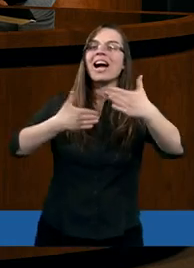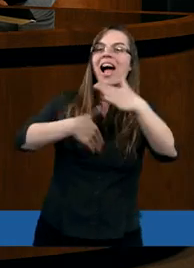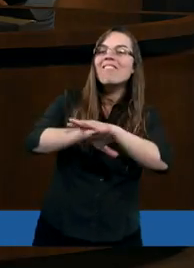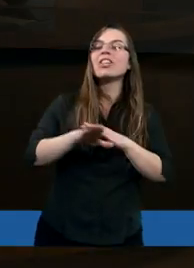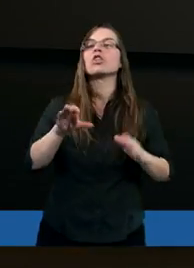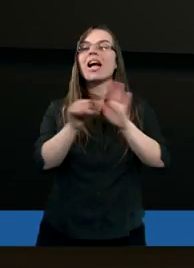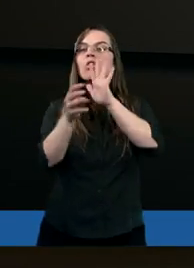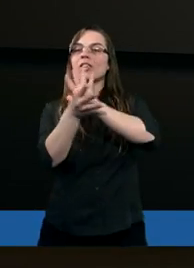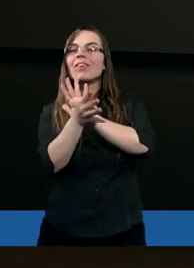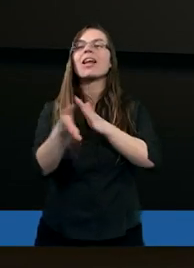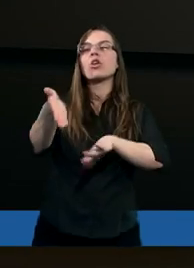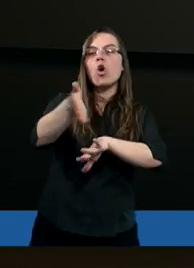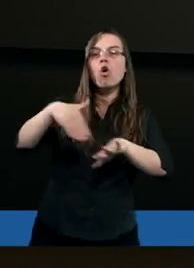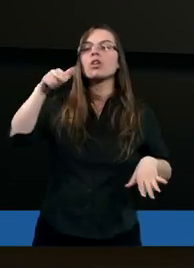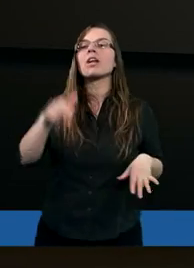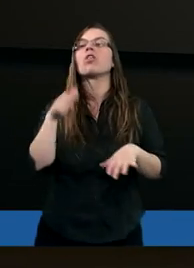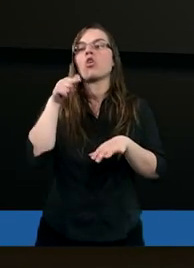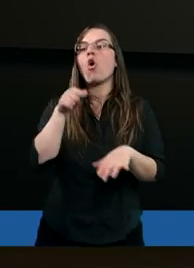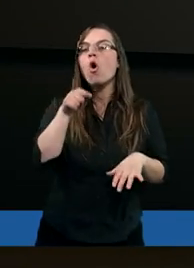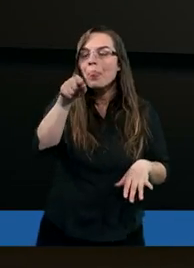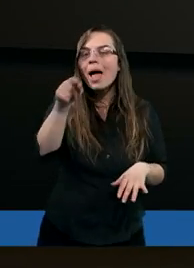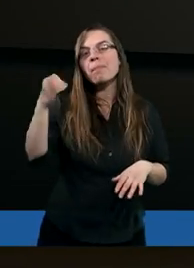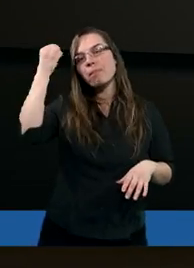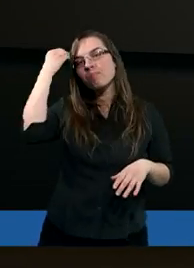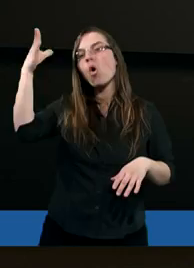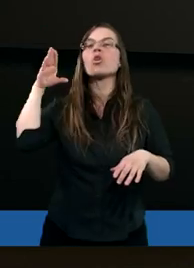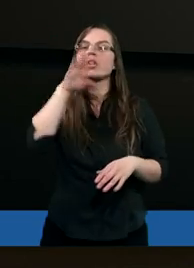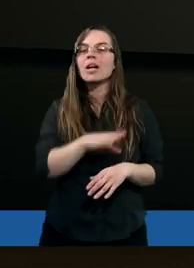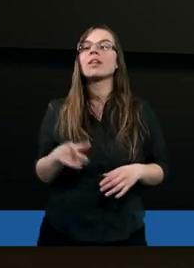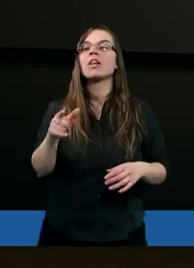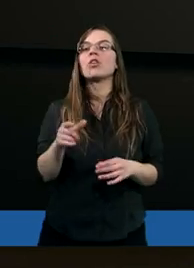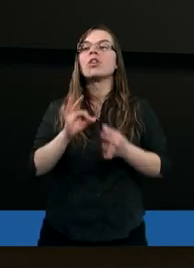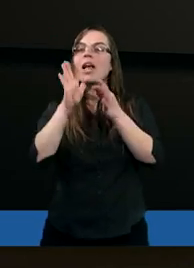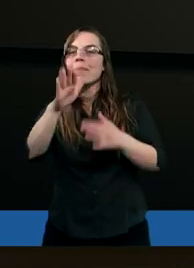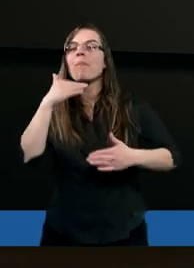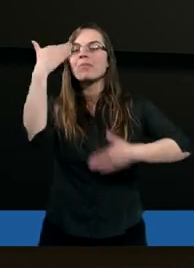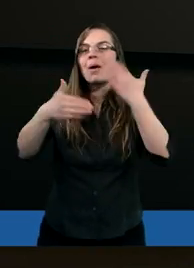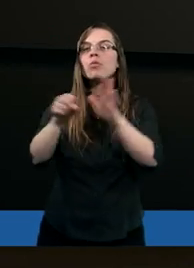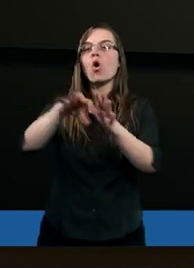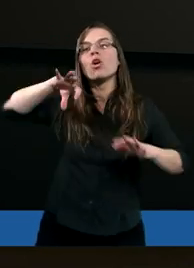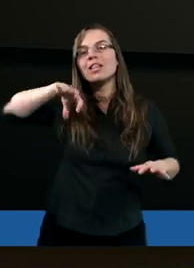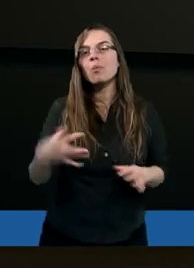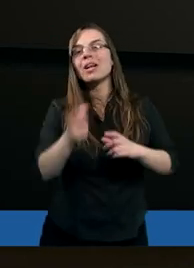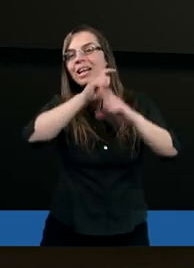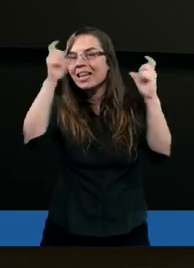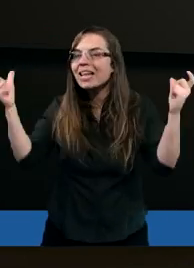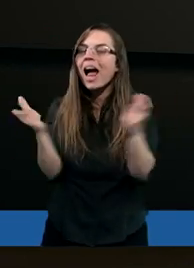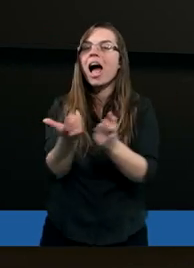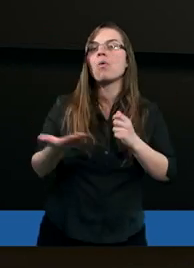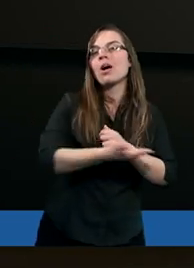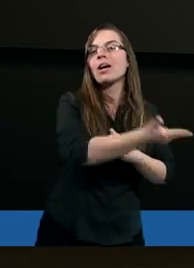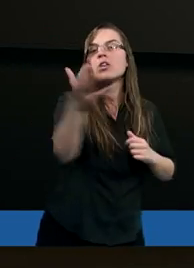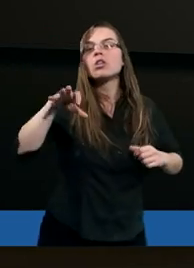Wyjścia do XIX rozdziału, to tam Mojżesz, gdy miał przemówić do zgromadzenia całego,